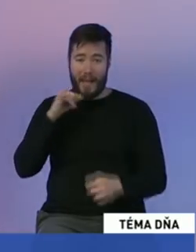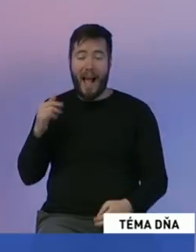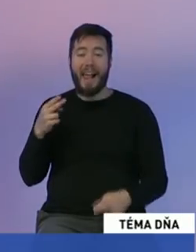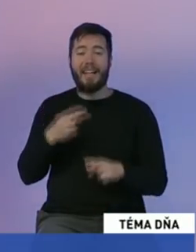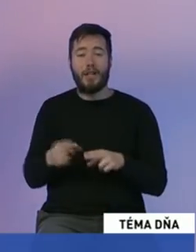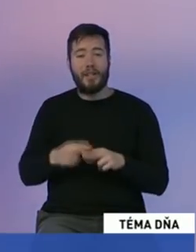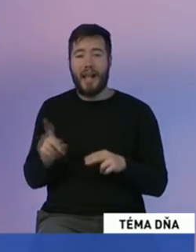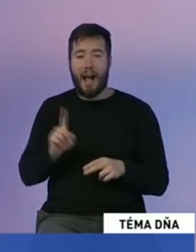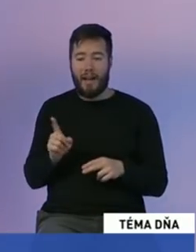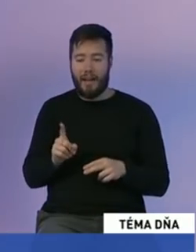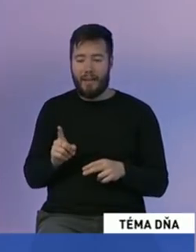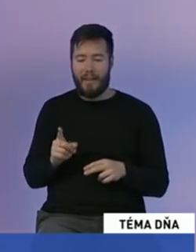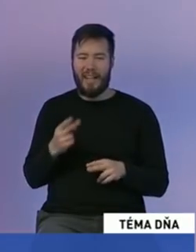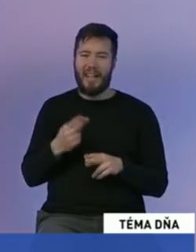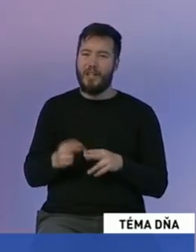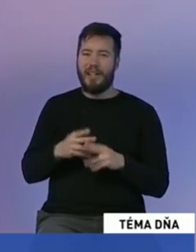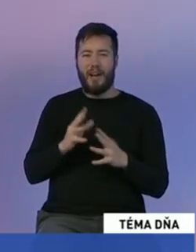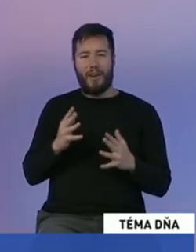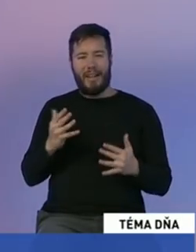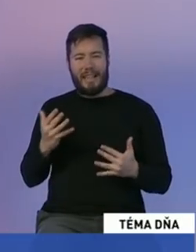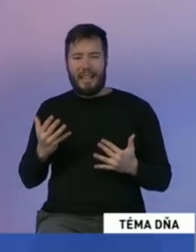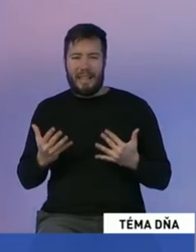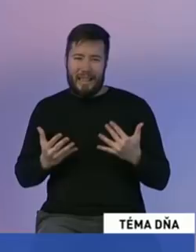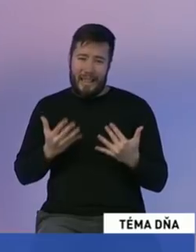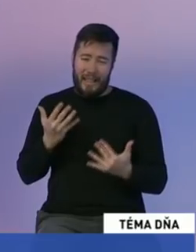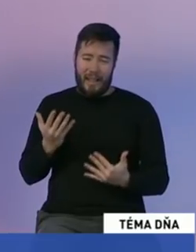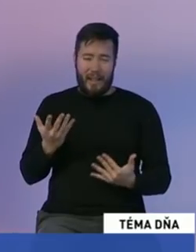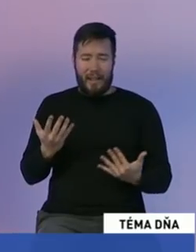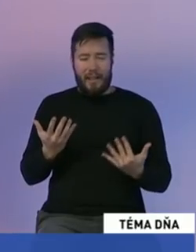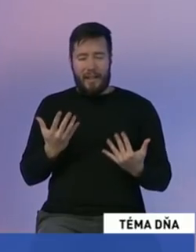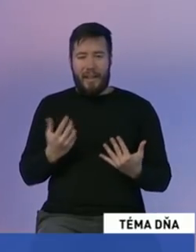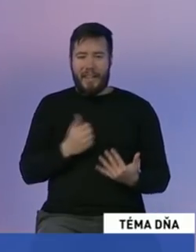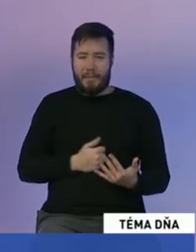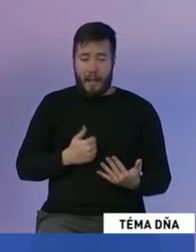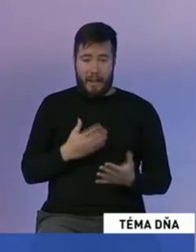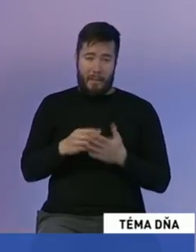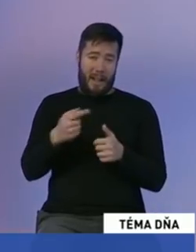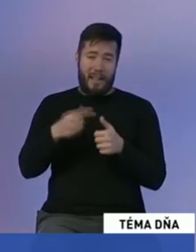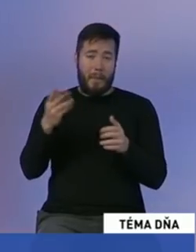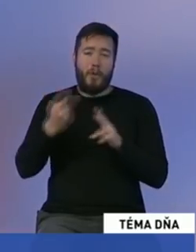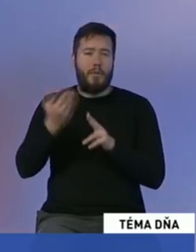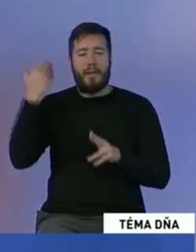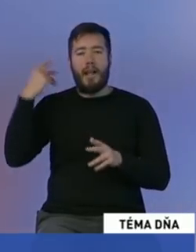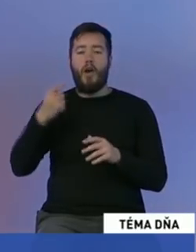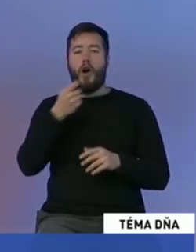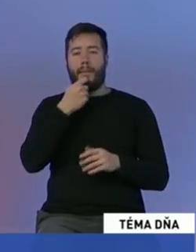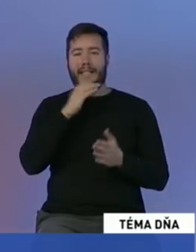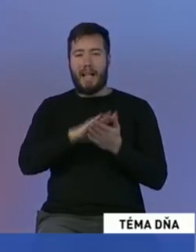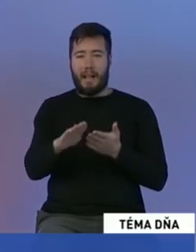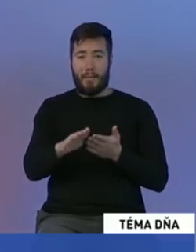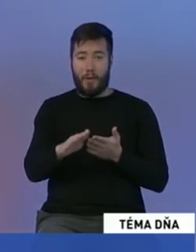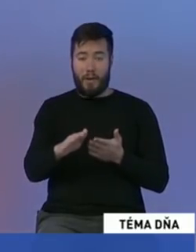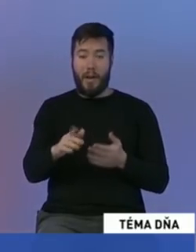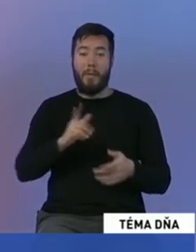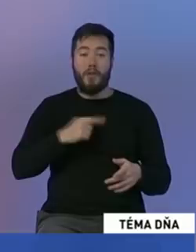veľmi ťažkopádne a niekedy je naozaj násmih. Príkladnou sú toho obedy zadarmo, ktoré sme my potom ako primátoria starostvia museli